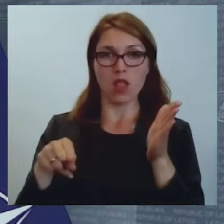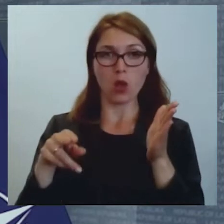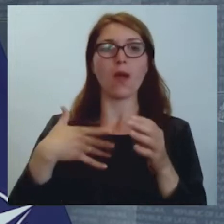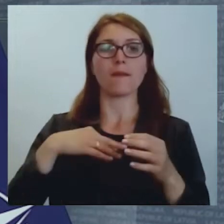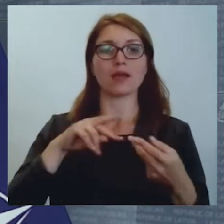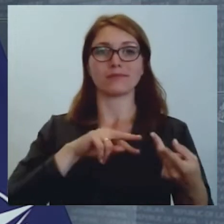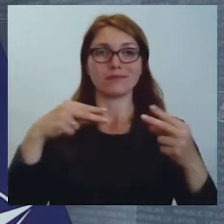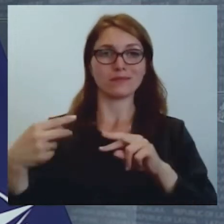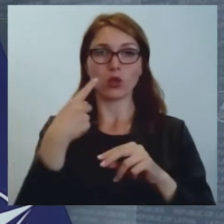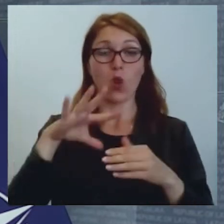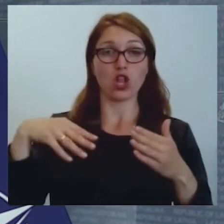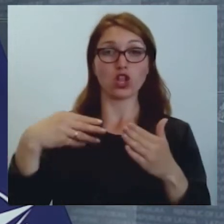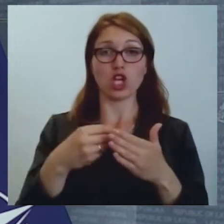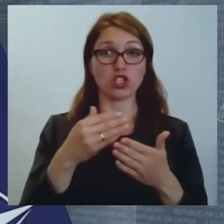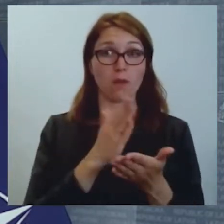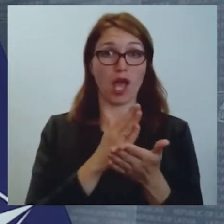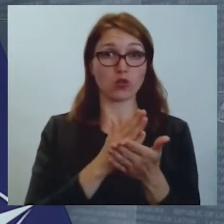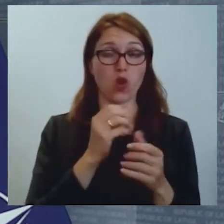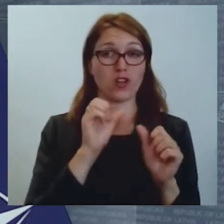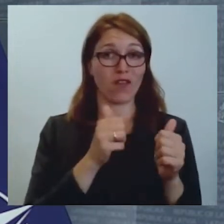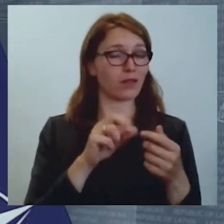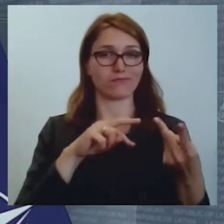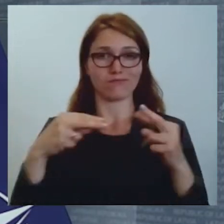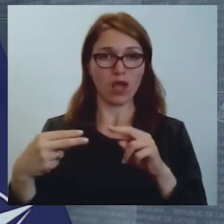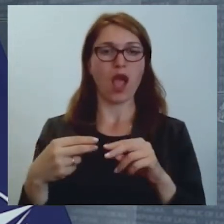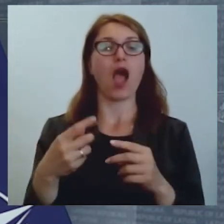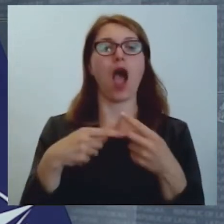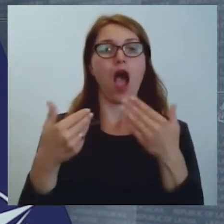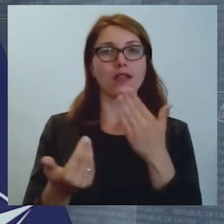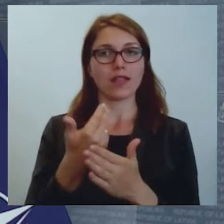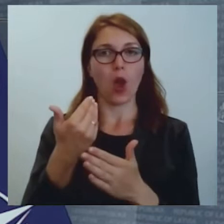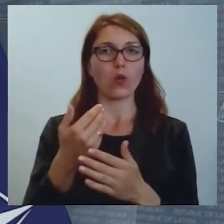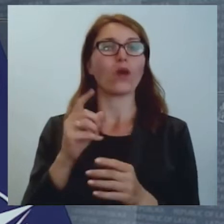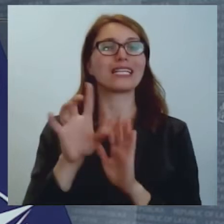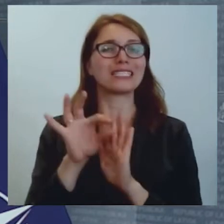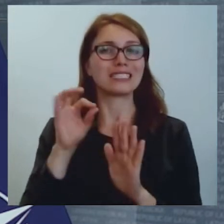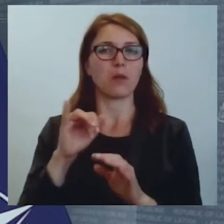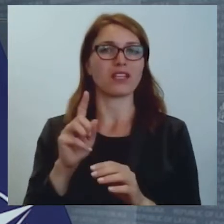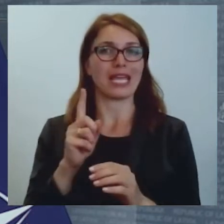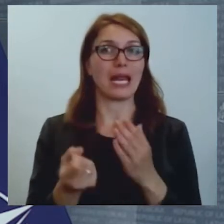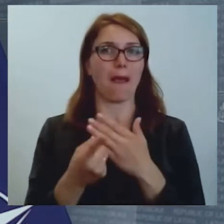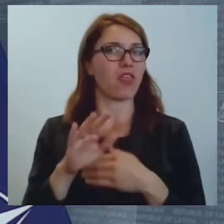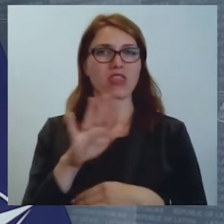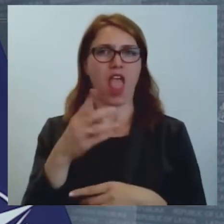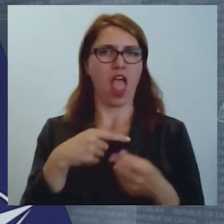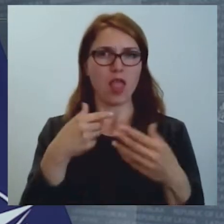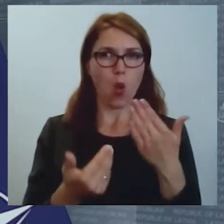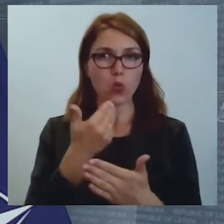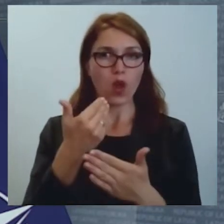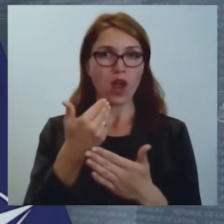ličnējās prakses, ka principā atjauno izņemot ir iemesls neatjaunot, uz to, ka principā neatjauno